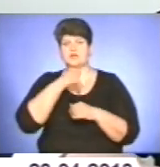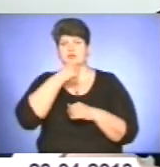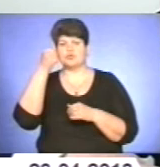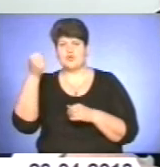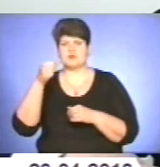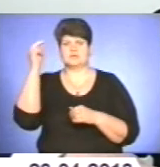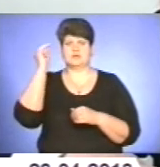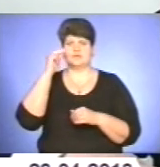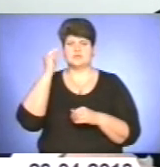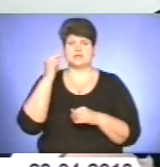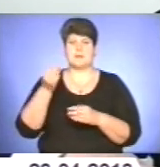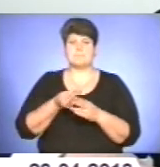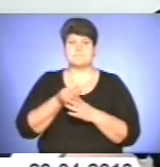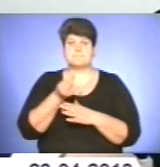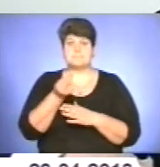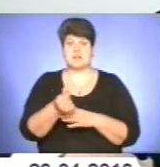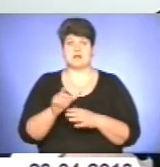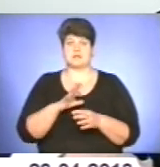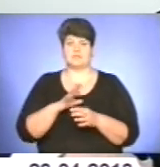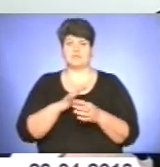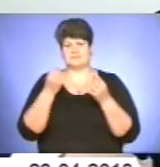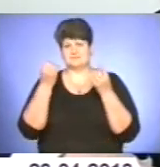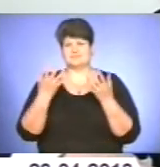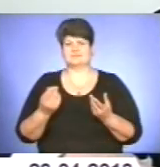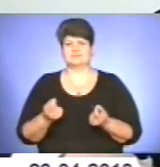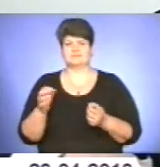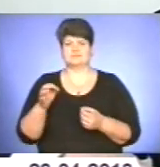вчилися. І плата була чисто символічна.